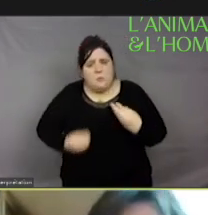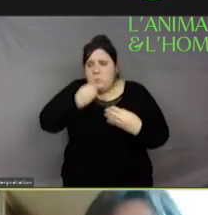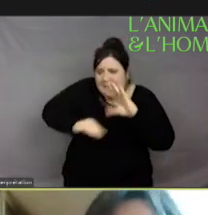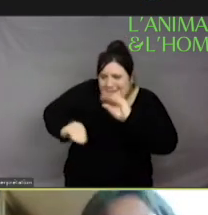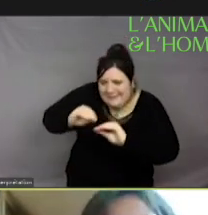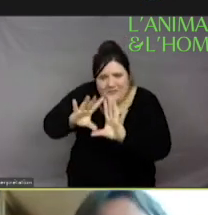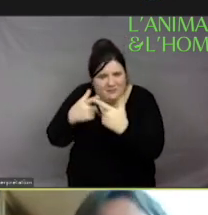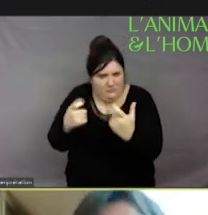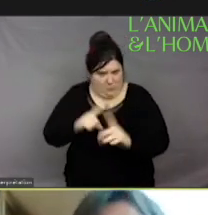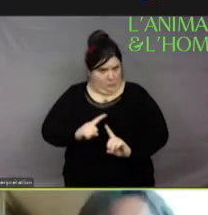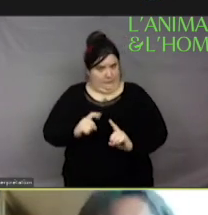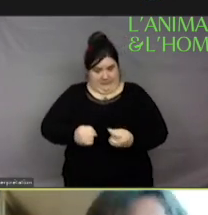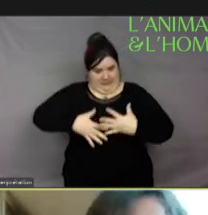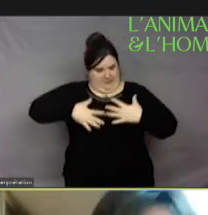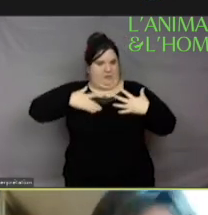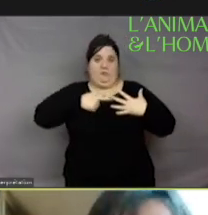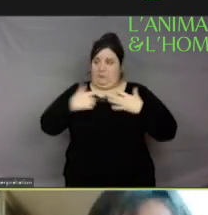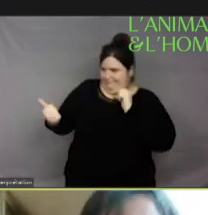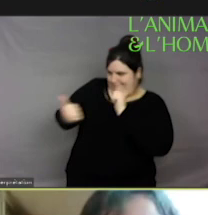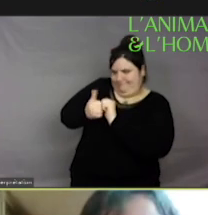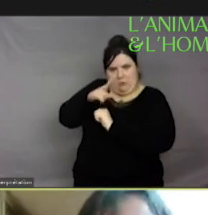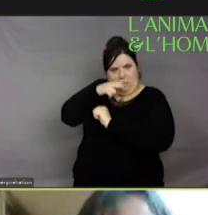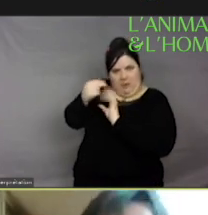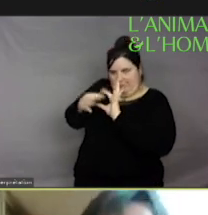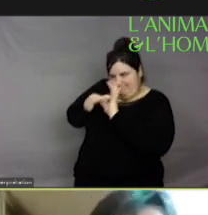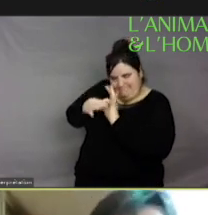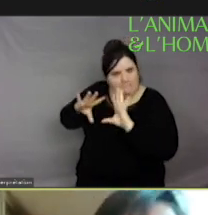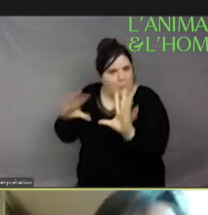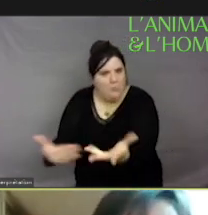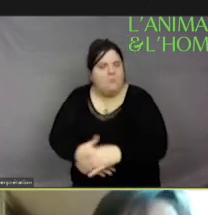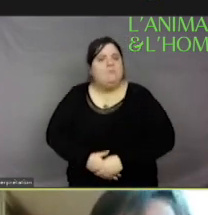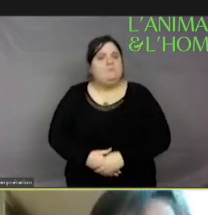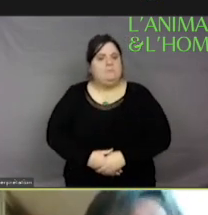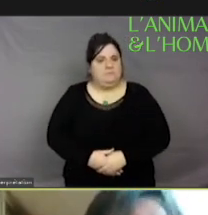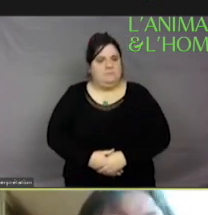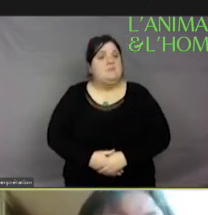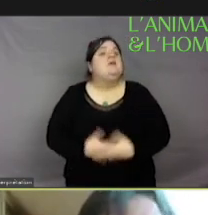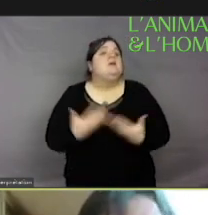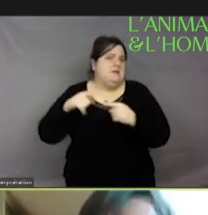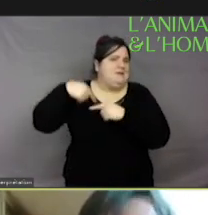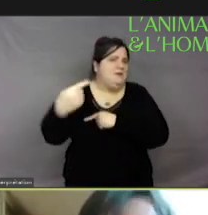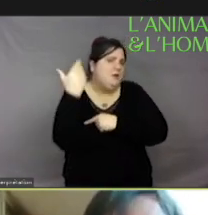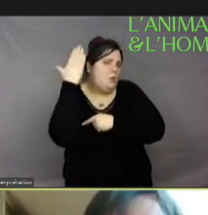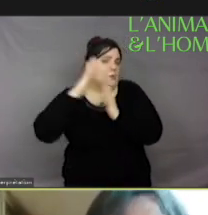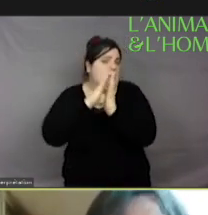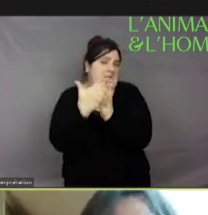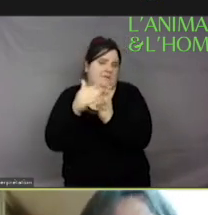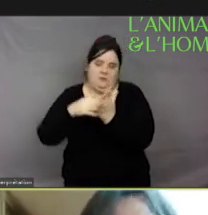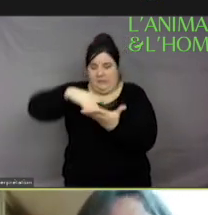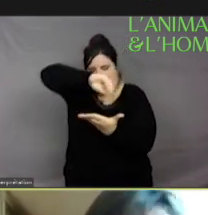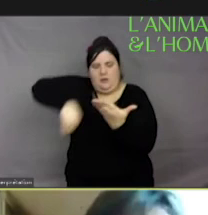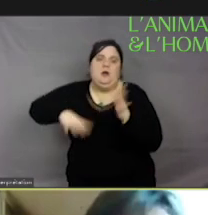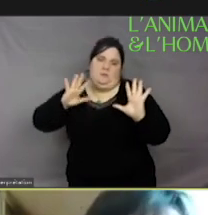côtés. Et puis, bien sûr, sur le plan plus scientifique, et là, c'est un livre un petit peu plus ardu, mais j'ai développé ces questions